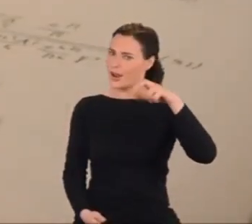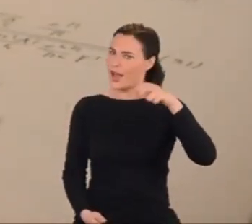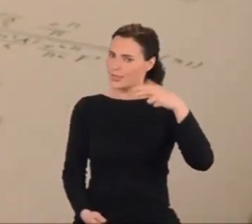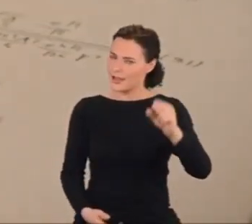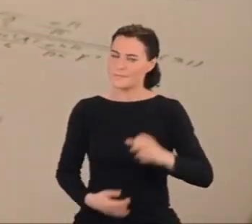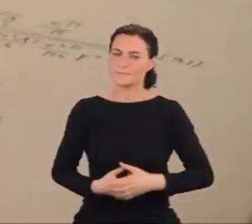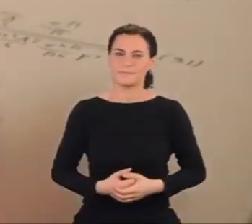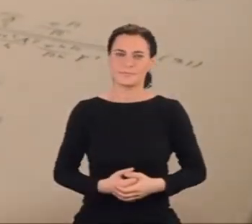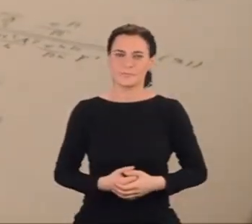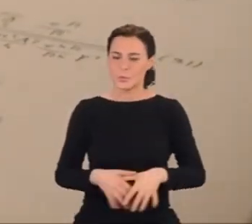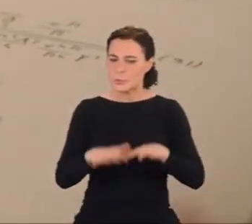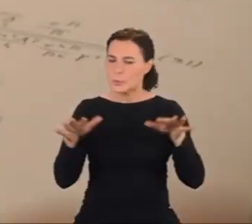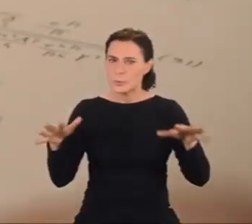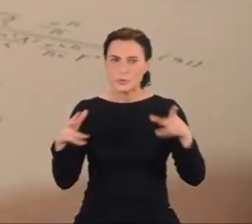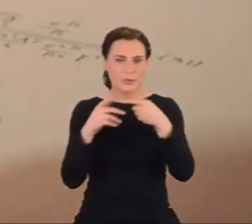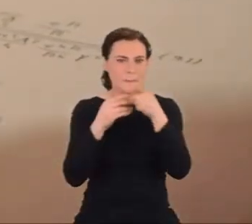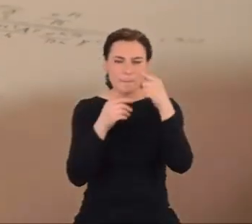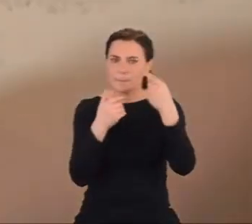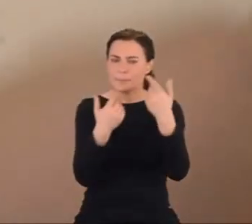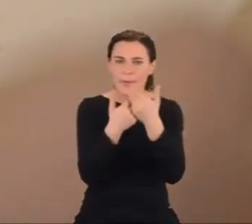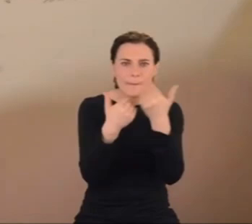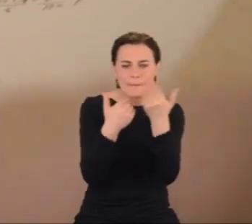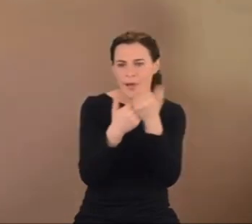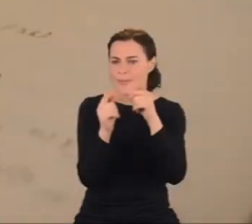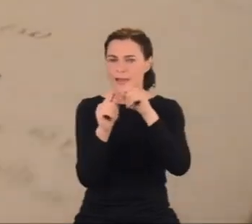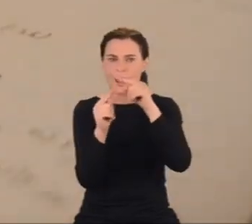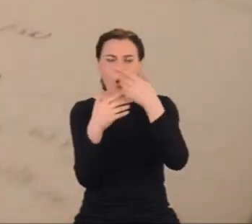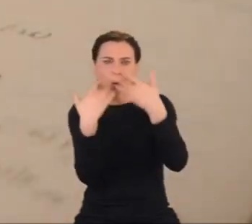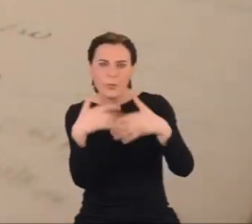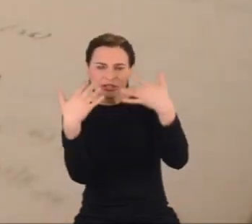Gęstwi narównań. Niesamowite.